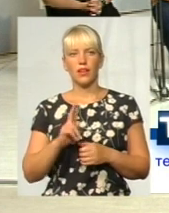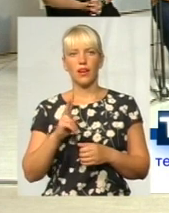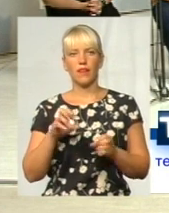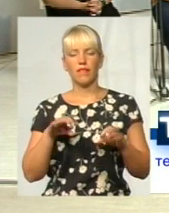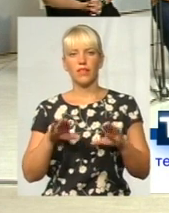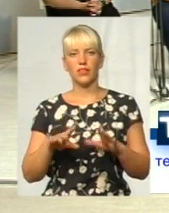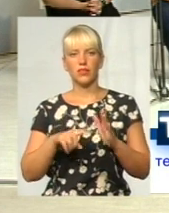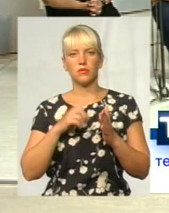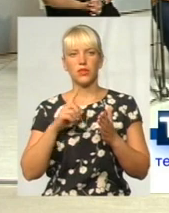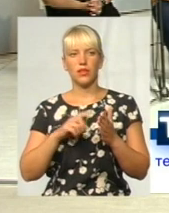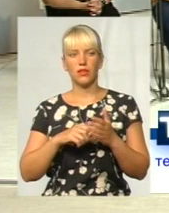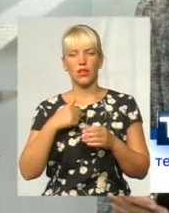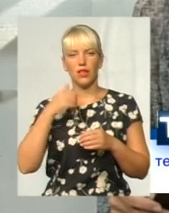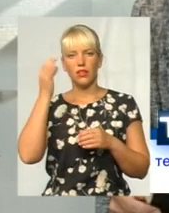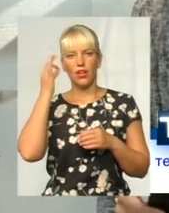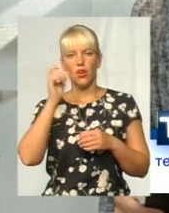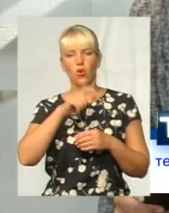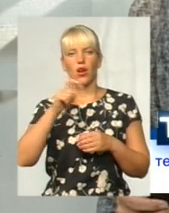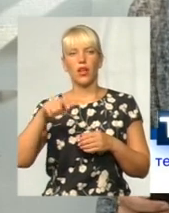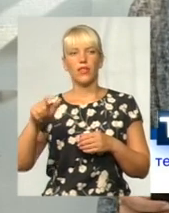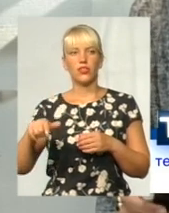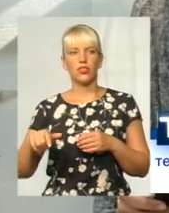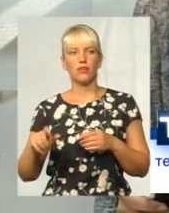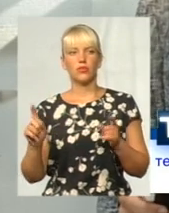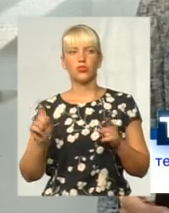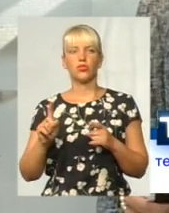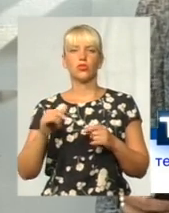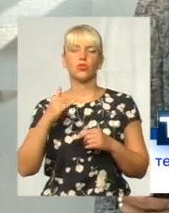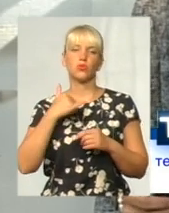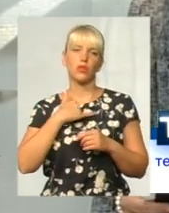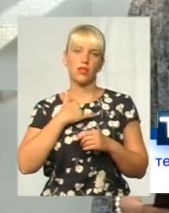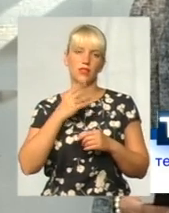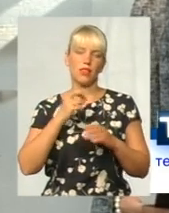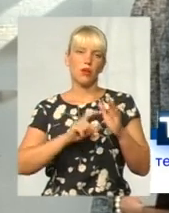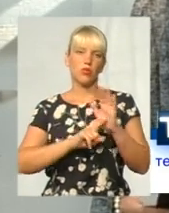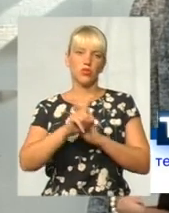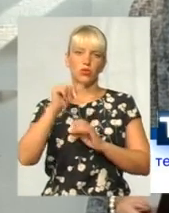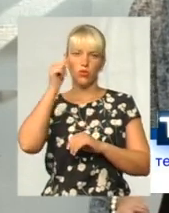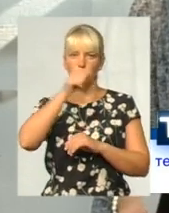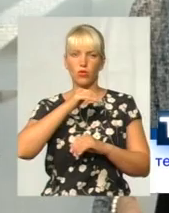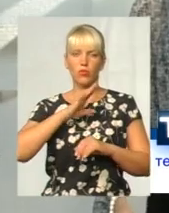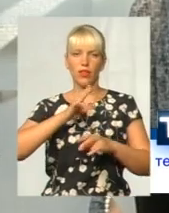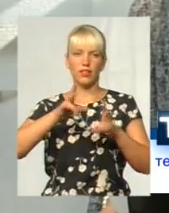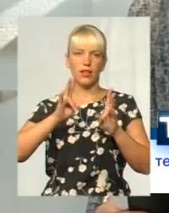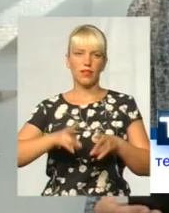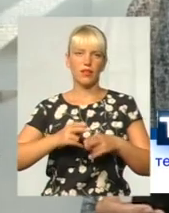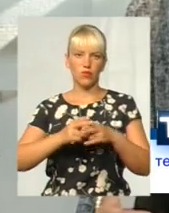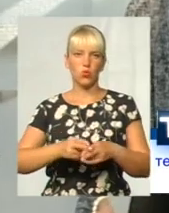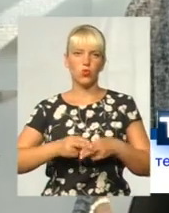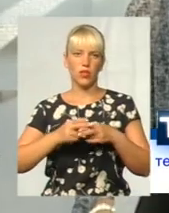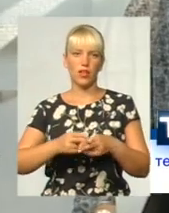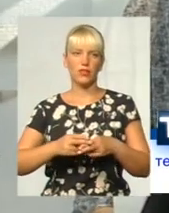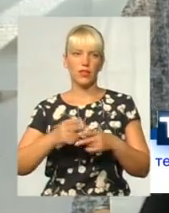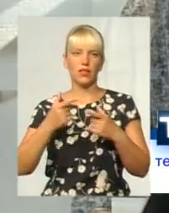нагадаю глядачам, що в нас на початку року сталася трагедія в Дунаєвцях, де